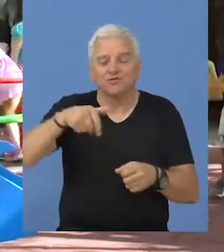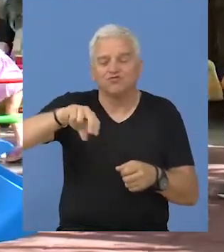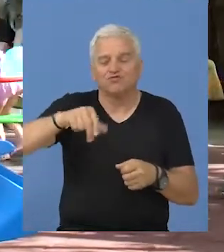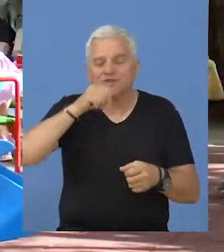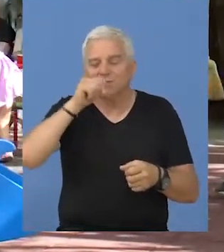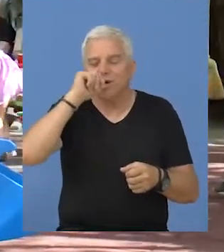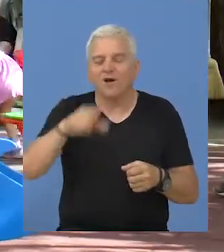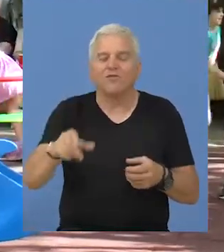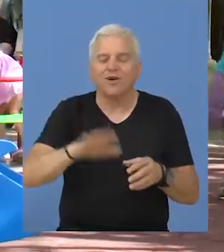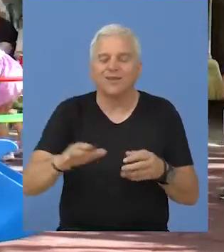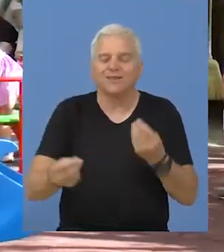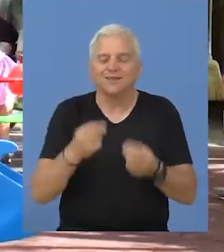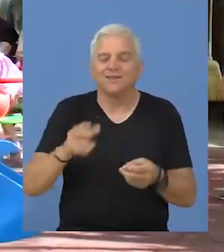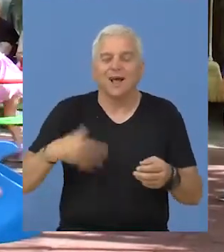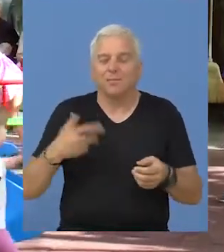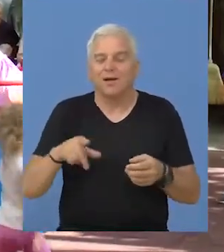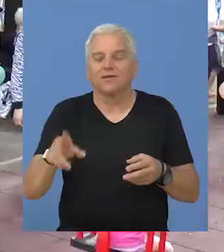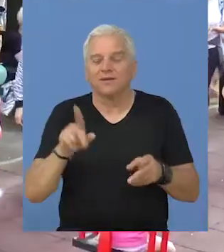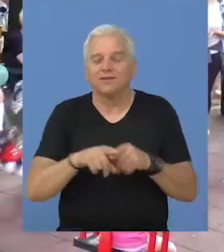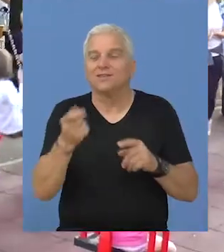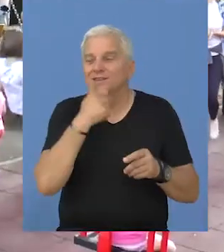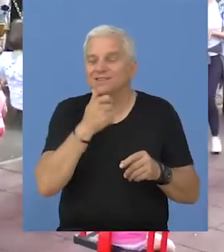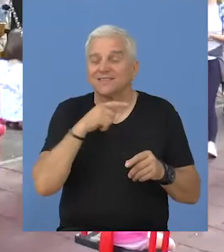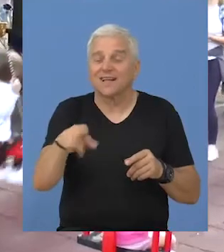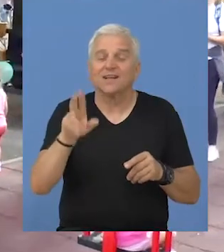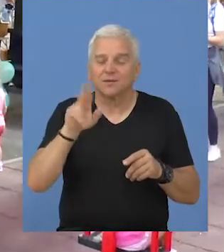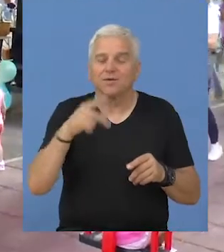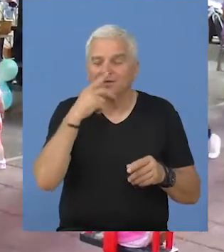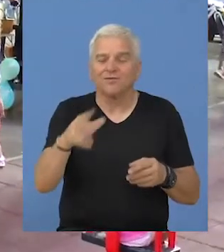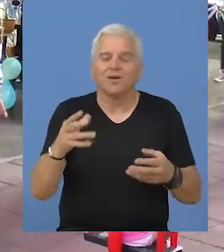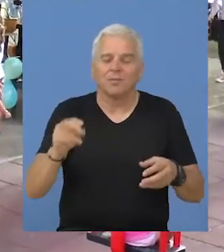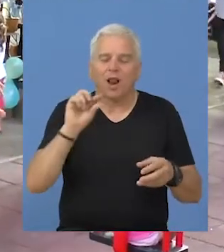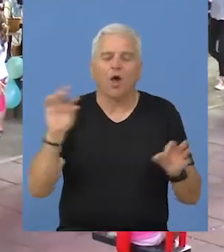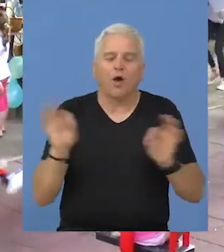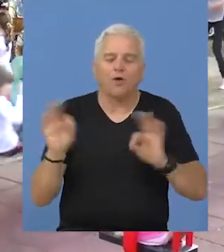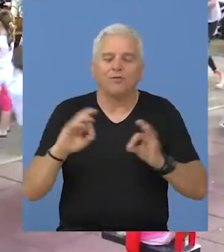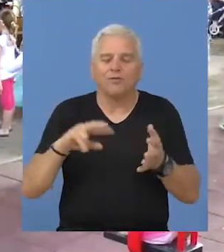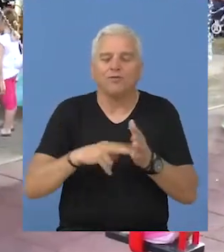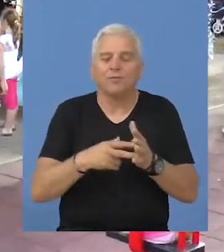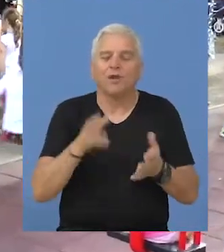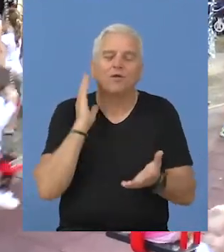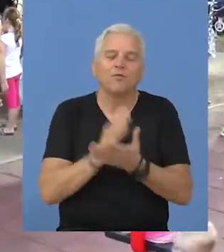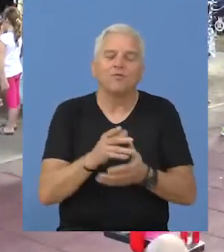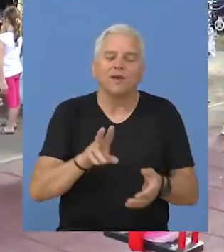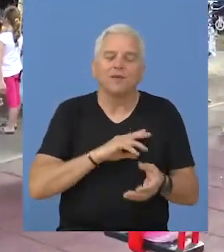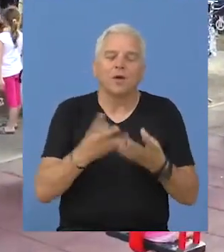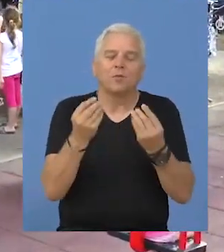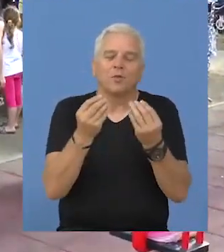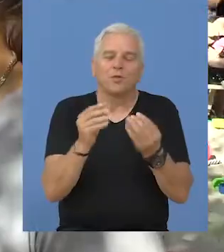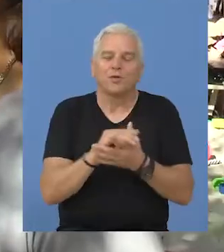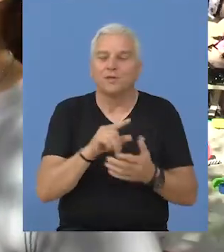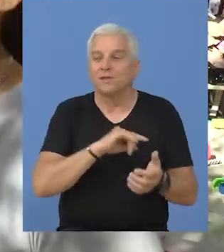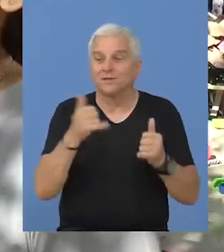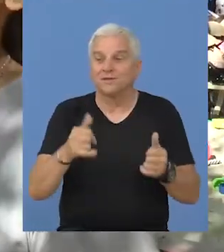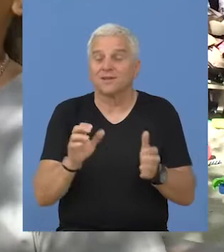česmu na dečije igralište kako bi najmlađim, ali i stariji stanovnici mogli da se osveže. Planova uvijek imaju mnogo.